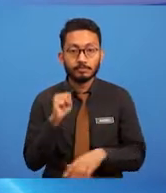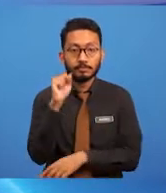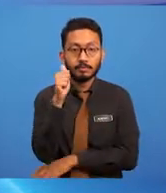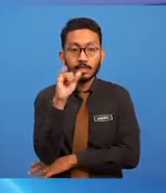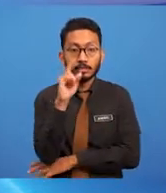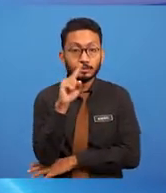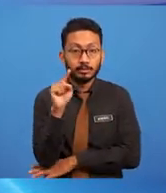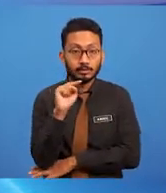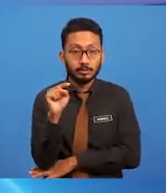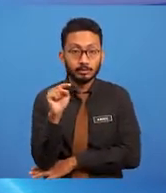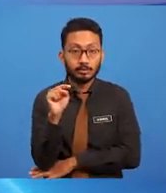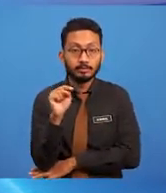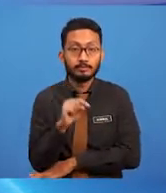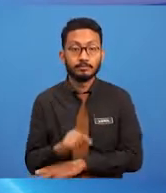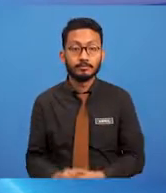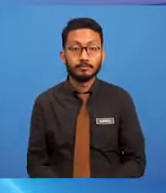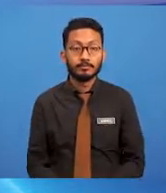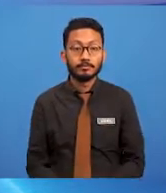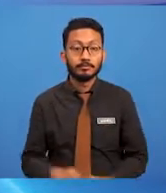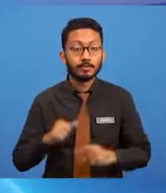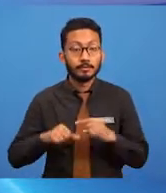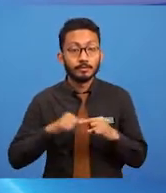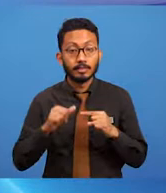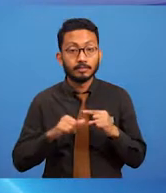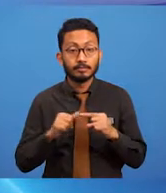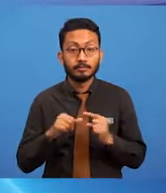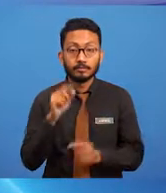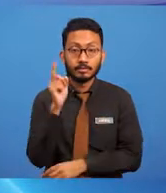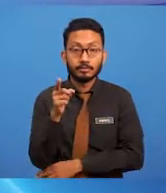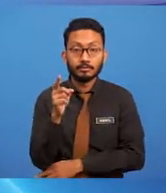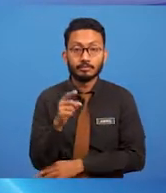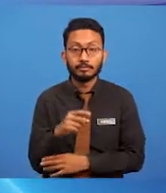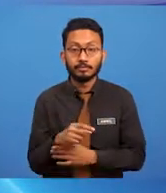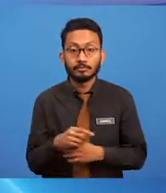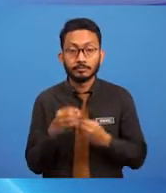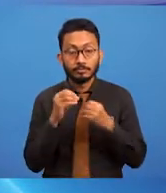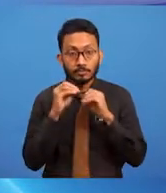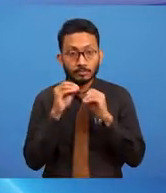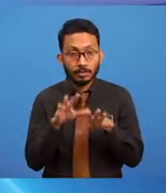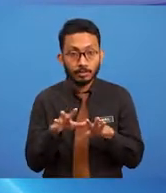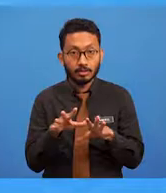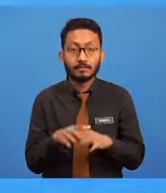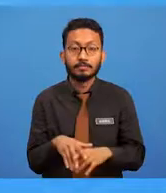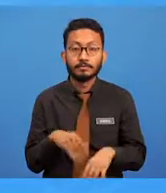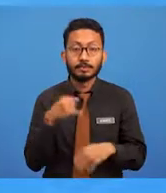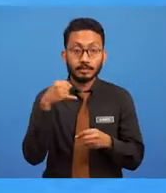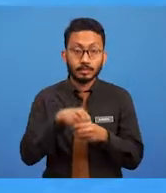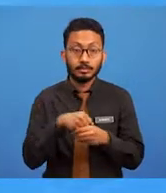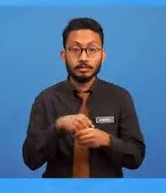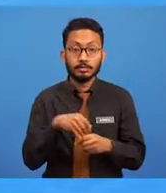kata ringkas, apabila anda zoom in ataupun zoom out, dia tidak menjejaskan